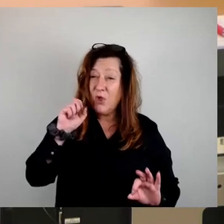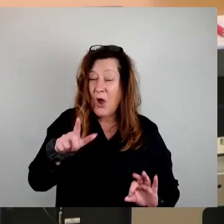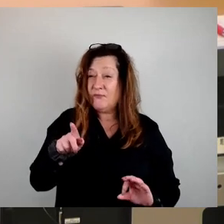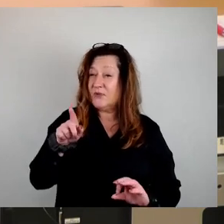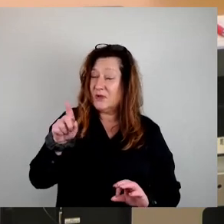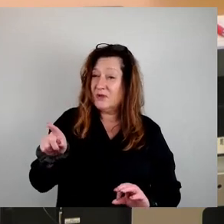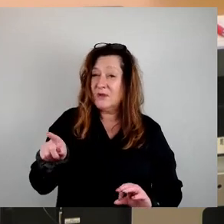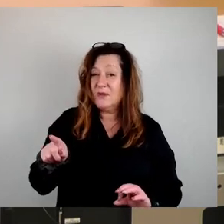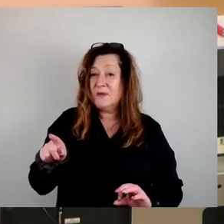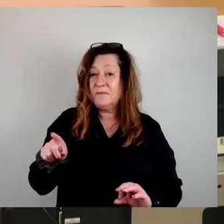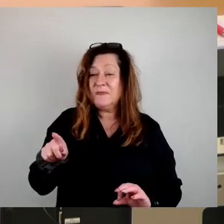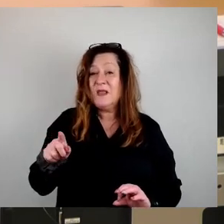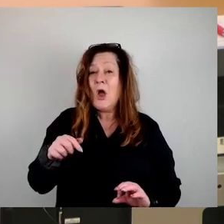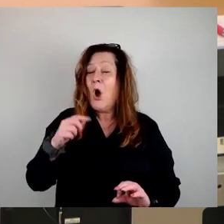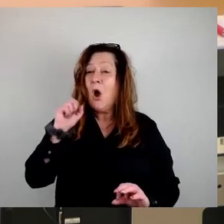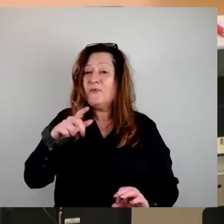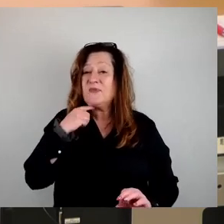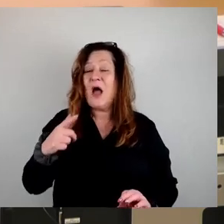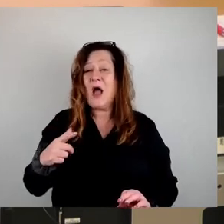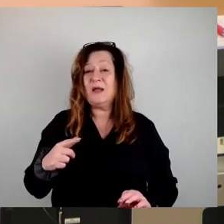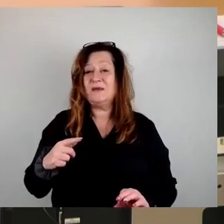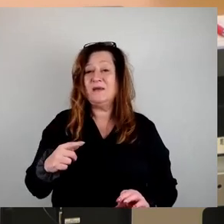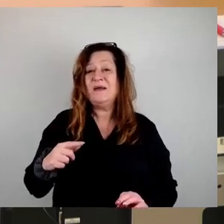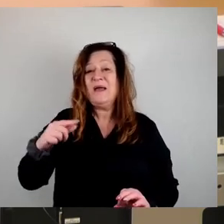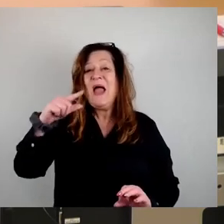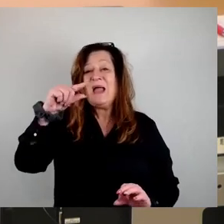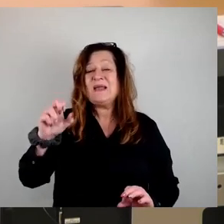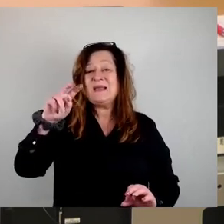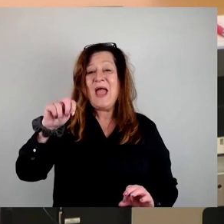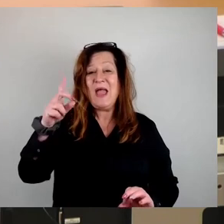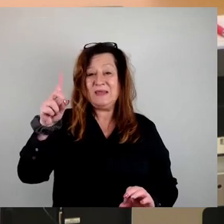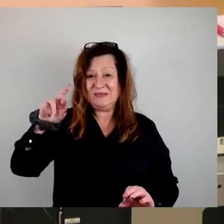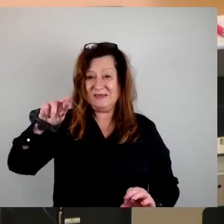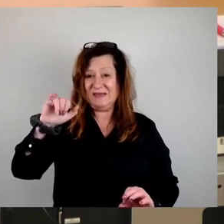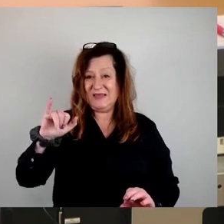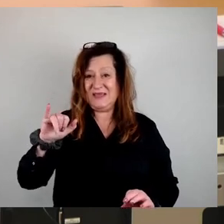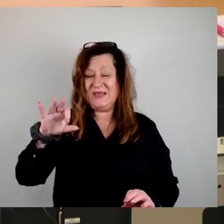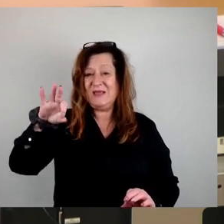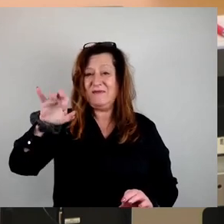Gentrifizierung gearbeitet. Gentrifizierung ist eine Variante im Spektrum